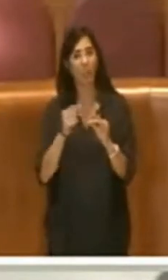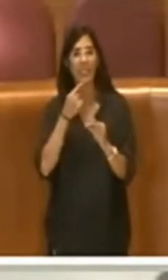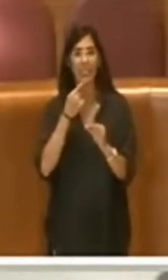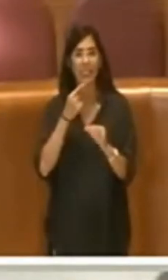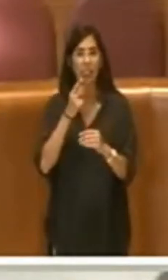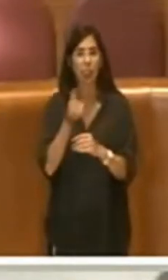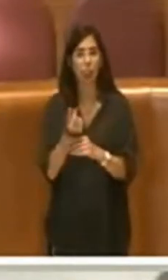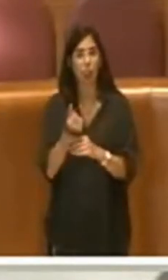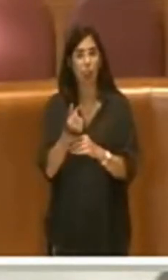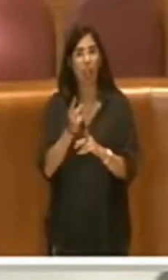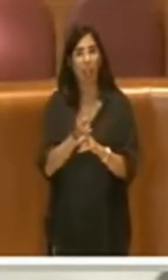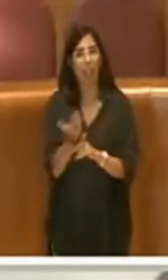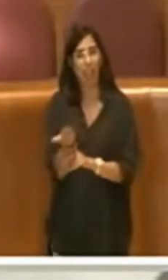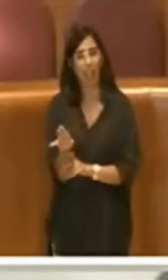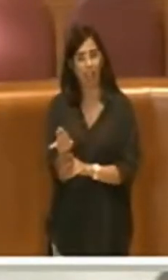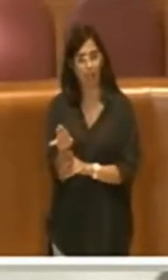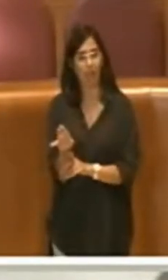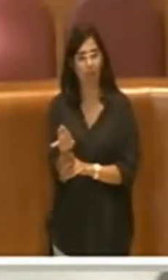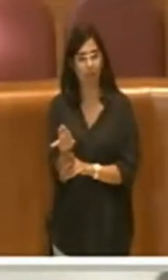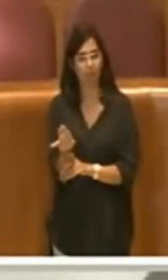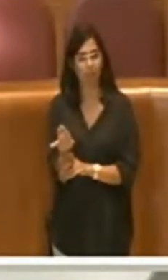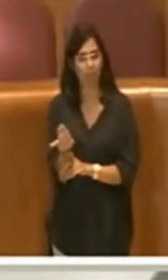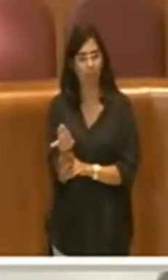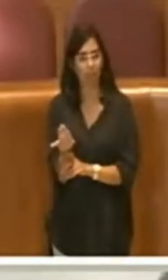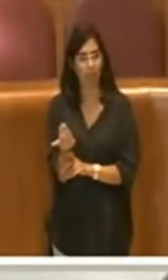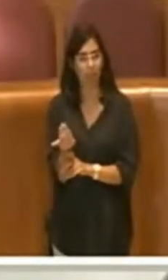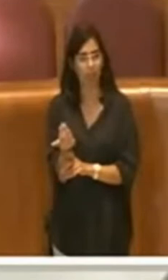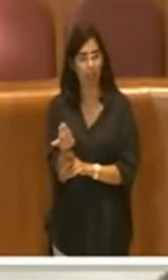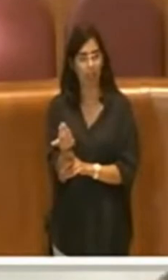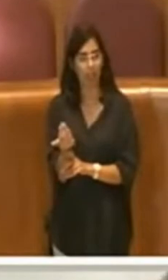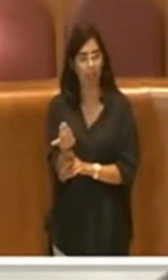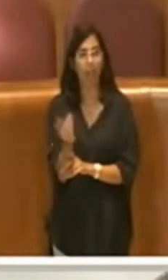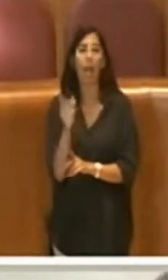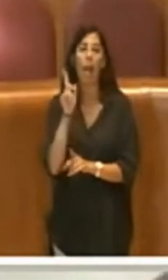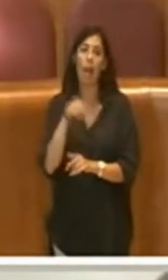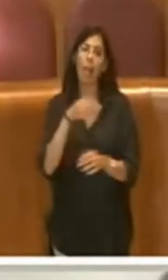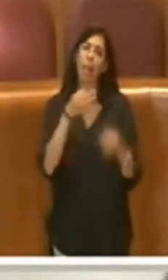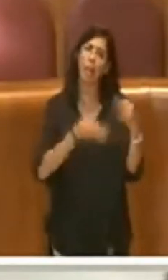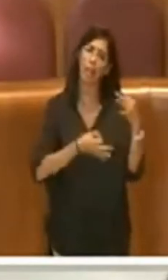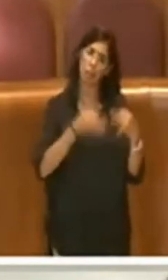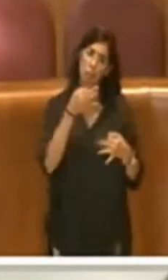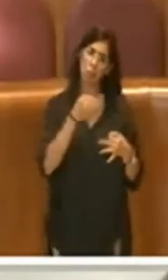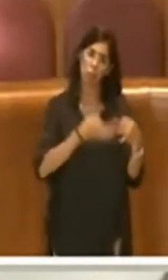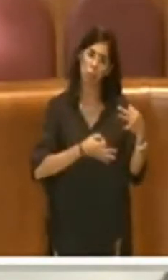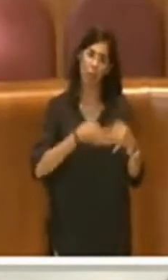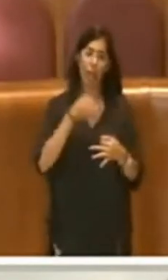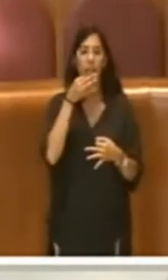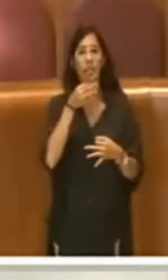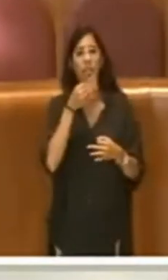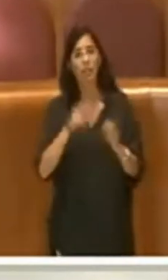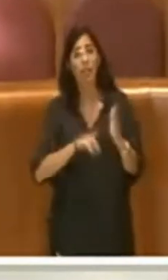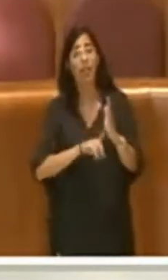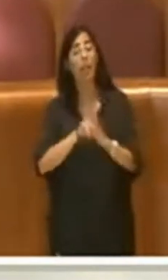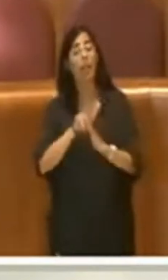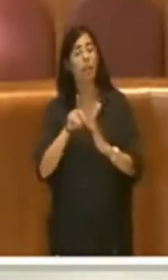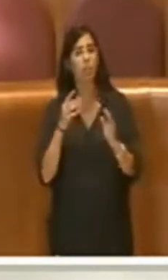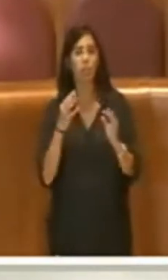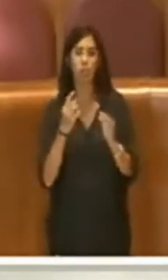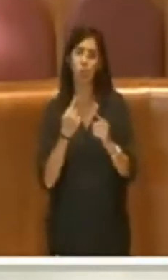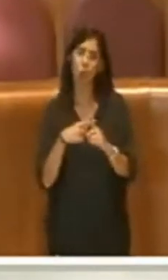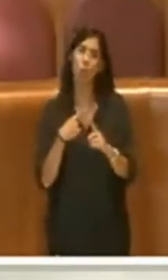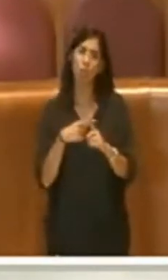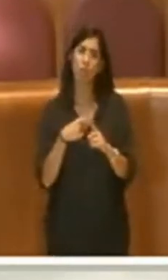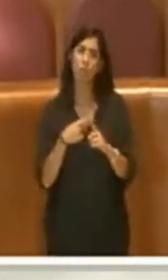votata dal tribunale, per cui c'è stato un esito positivo del concordato